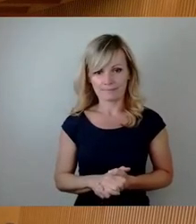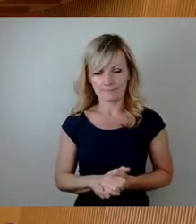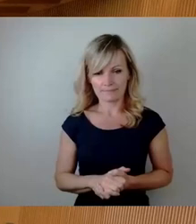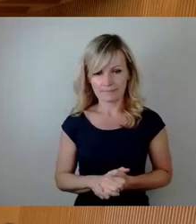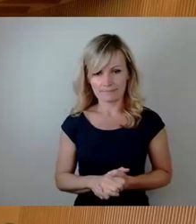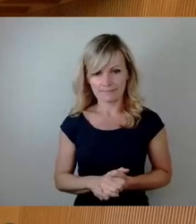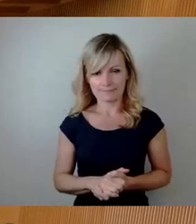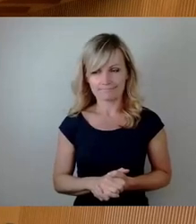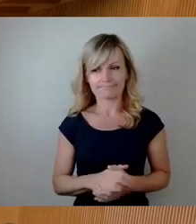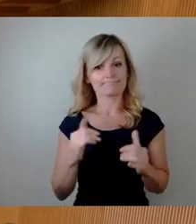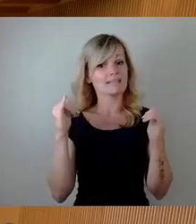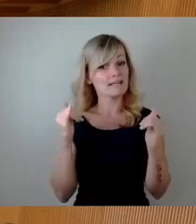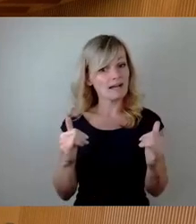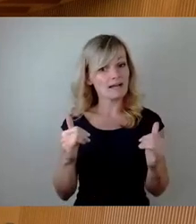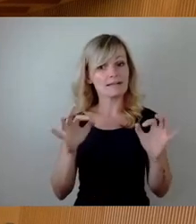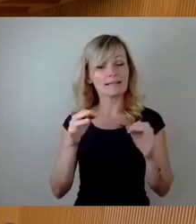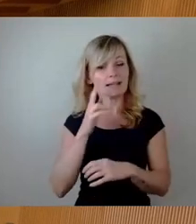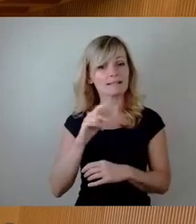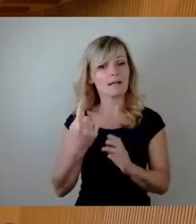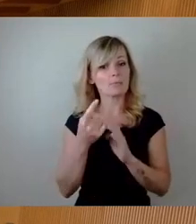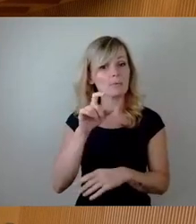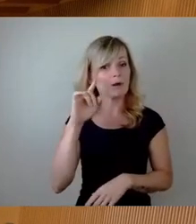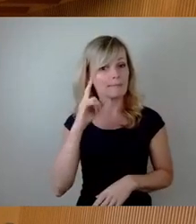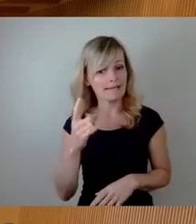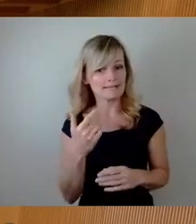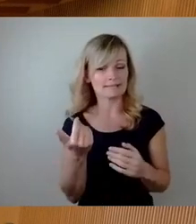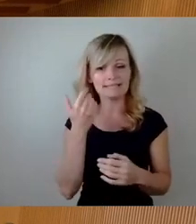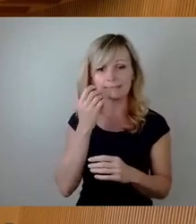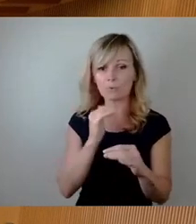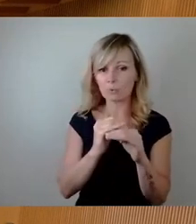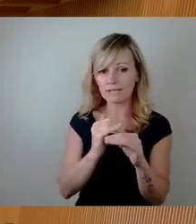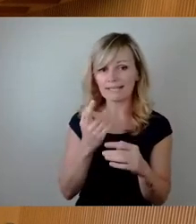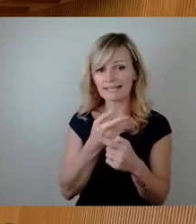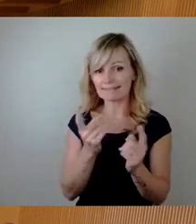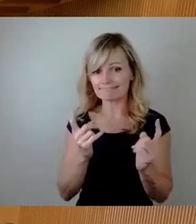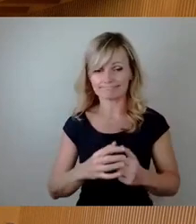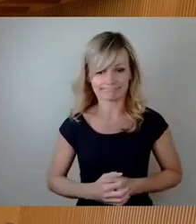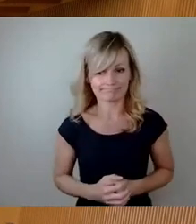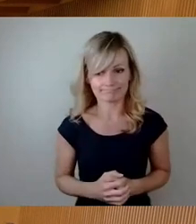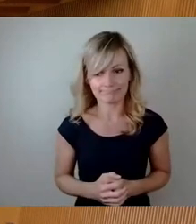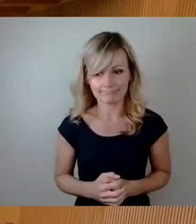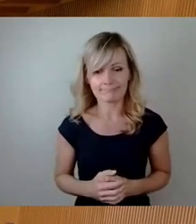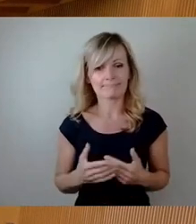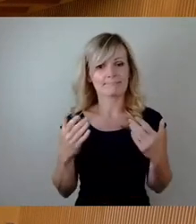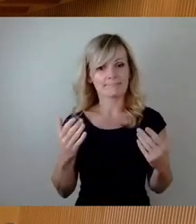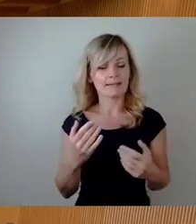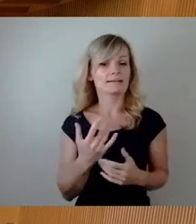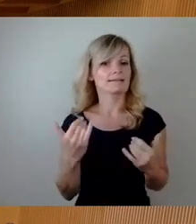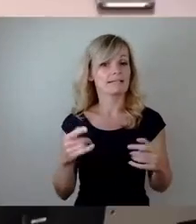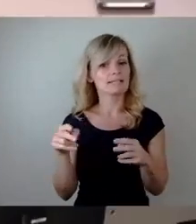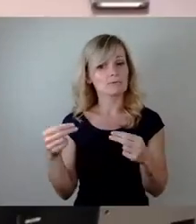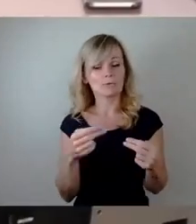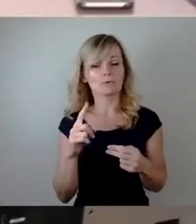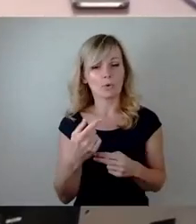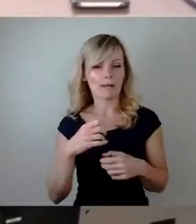Ja, sehr geehrter Herr Oberbürgermeister, liebe Kolleginnen und Kollegen, wir kommen nochmal zurück zur Corona.